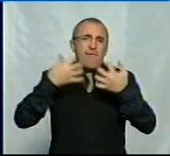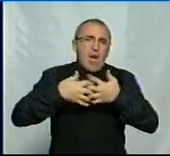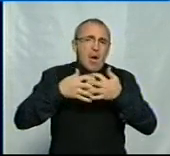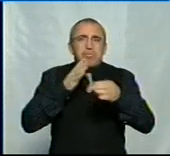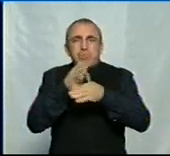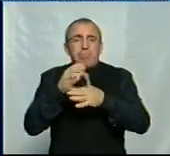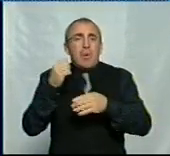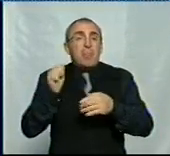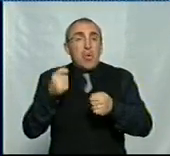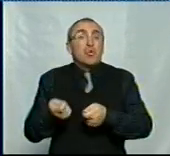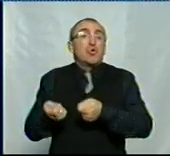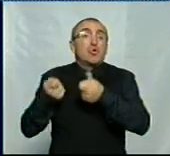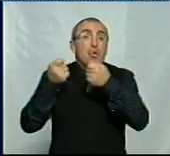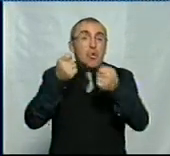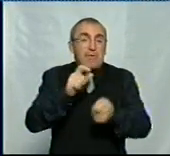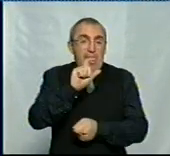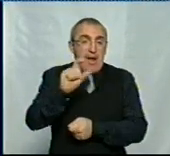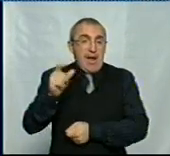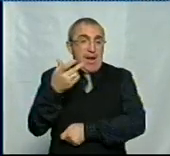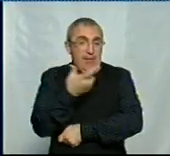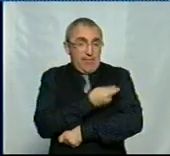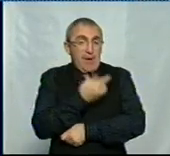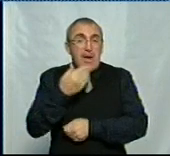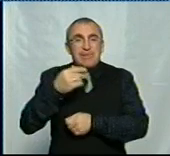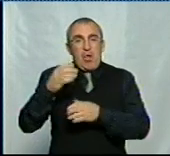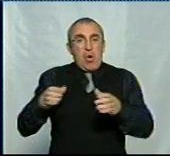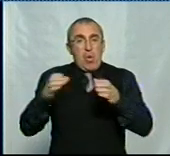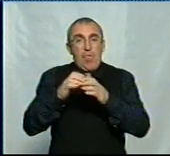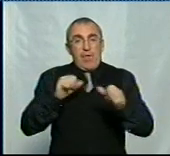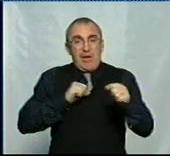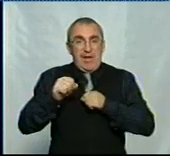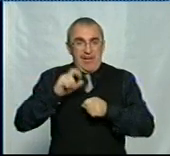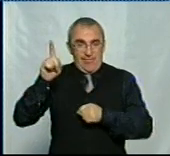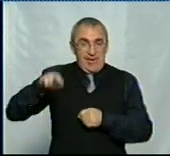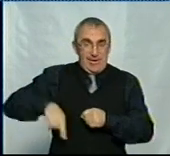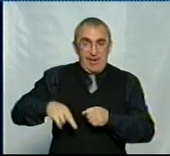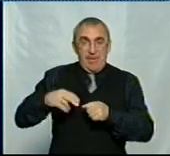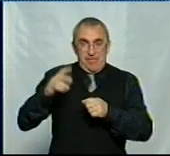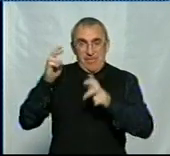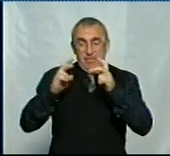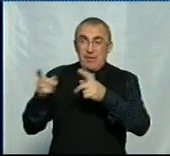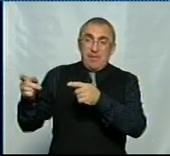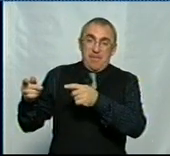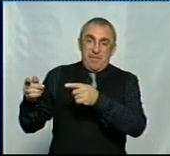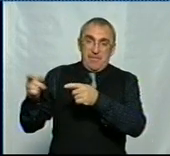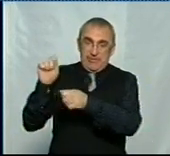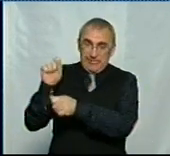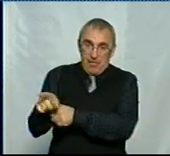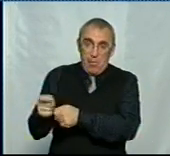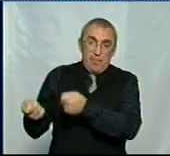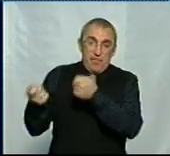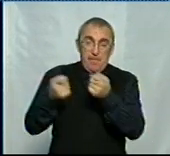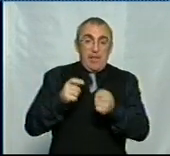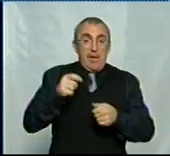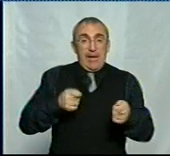можемо доставити туди вакцину, якщо її замовить колектив, керівник цього підприємства або ще хтось. Цей